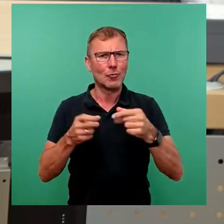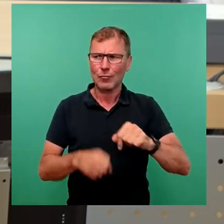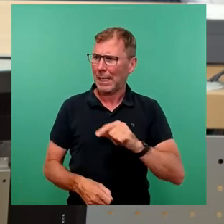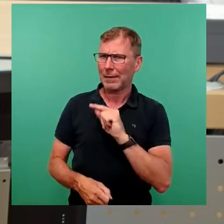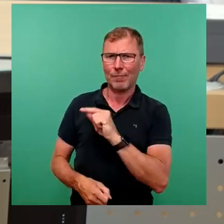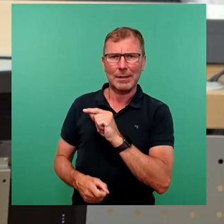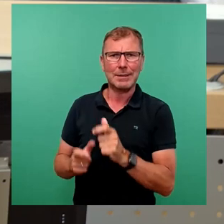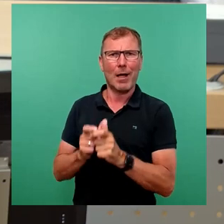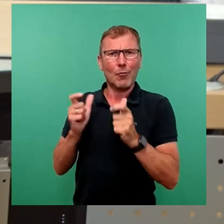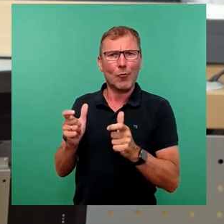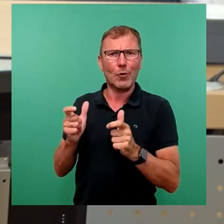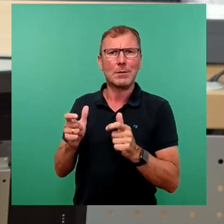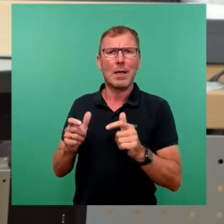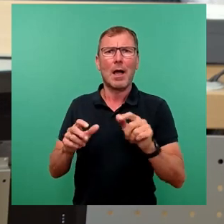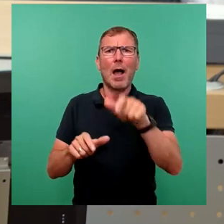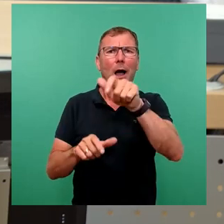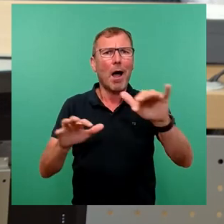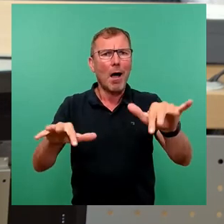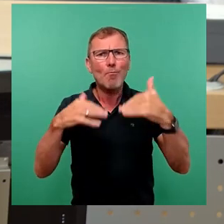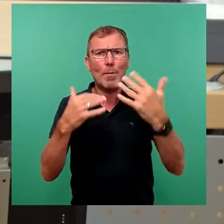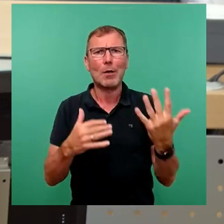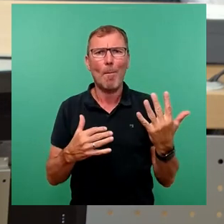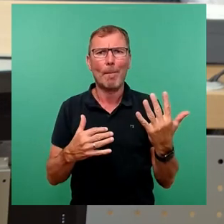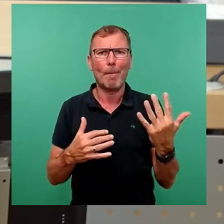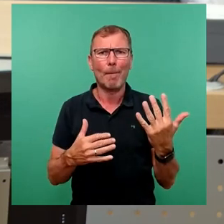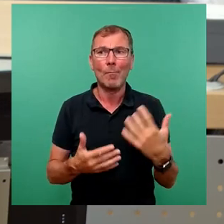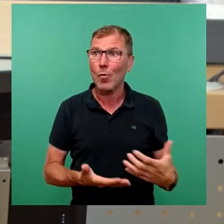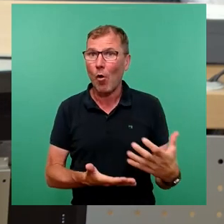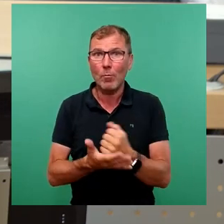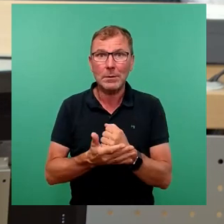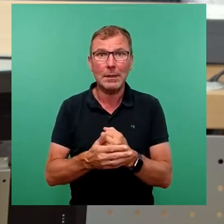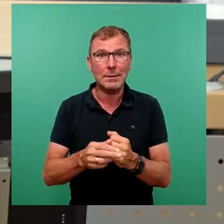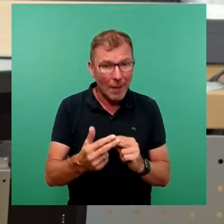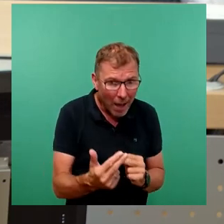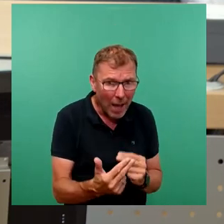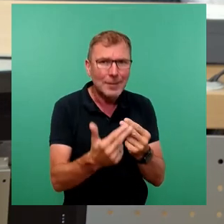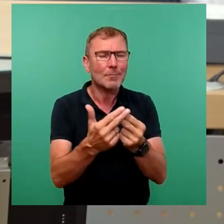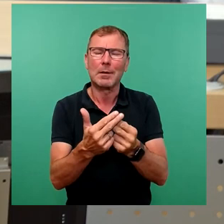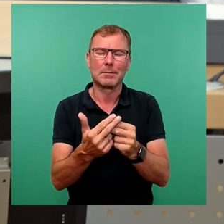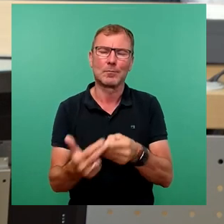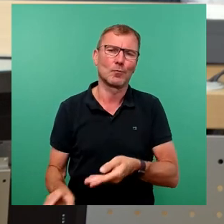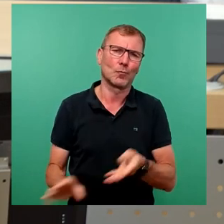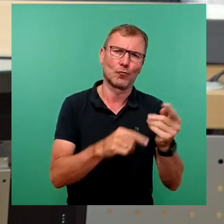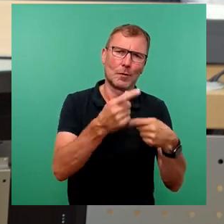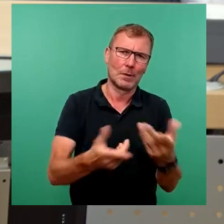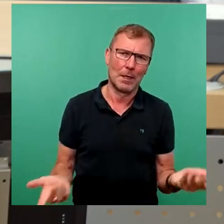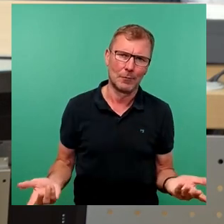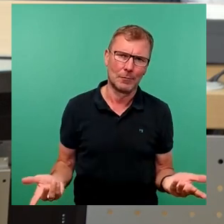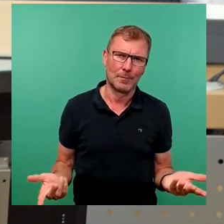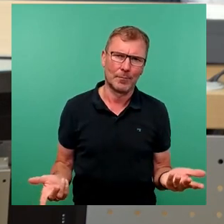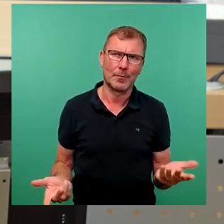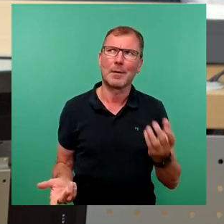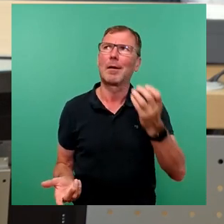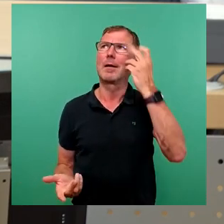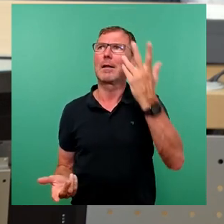Größe, Publikum und vielleicht auch an Umsatz zu erreichen, sind nun gescheitert. Natürlich ist das erst einmal